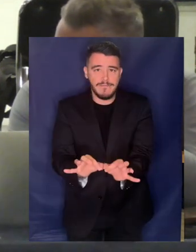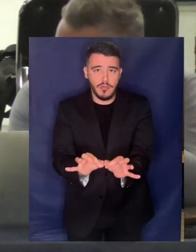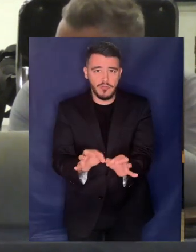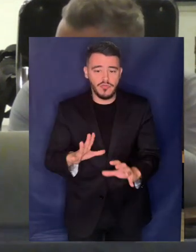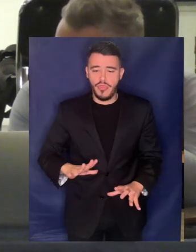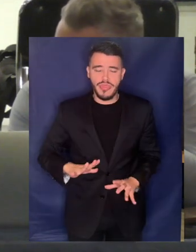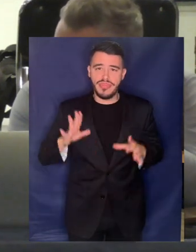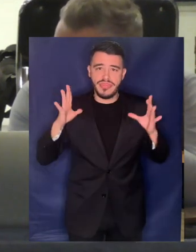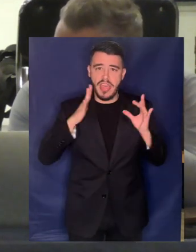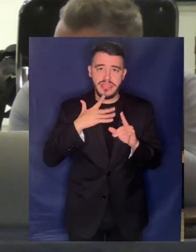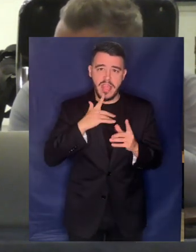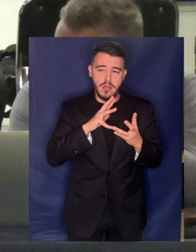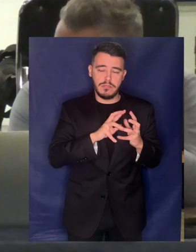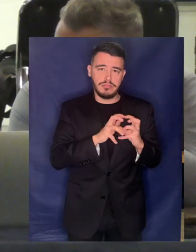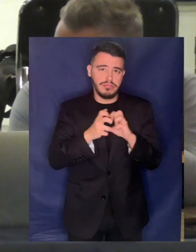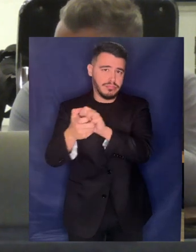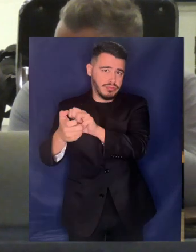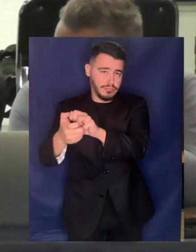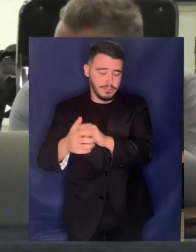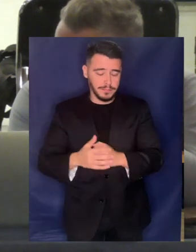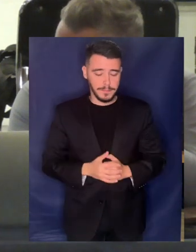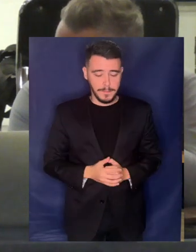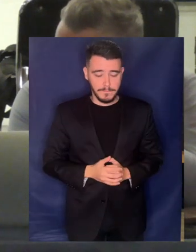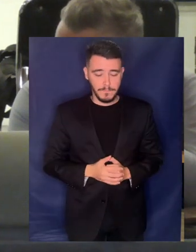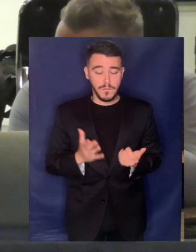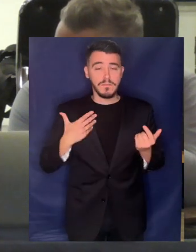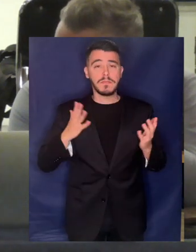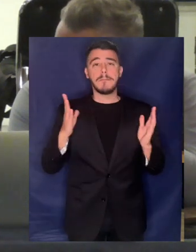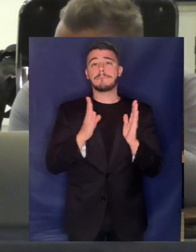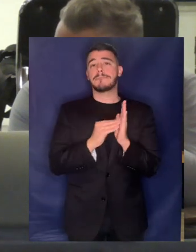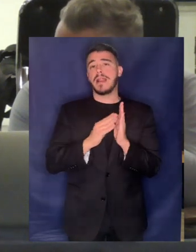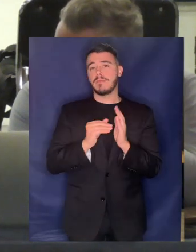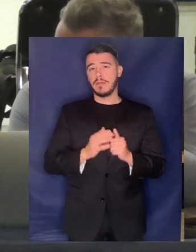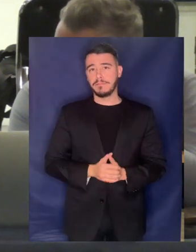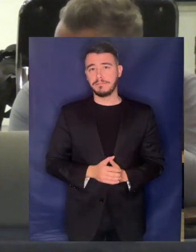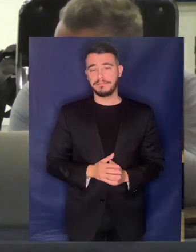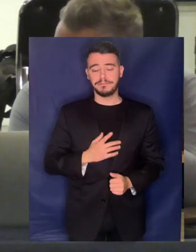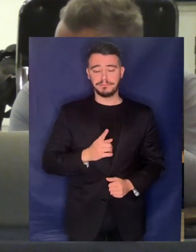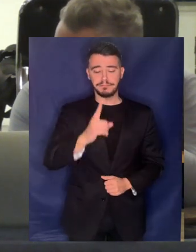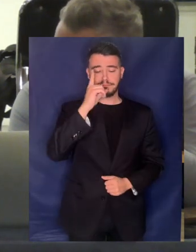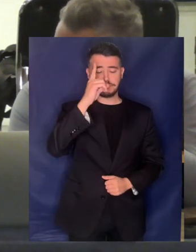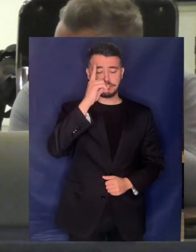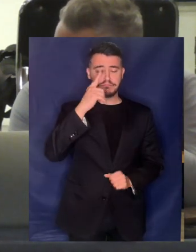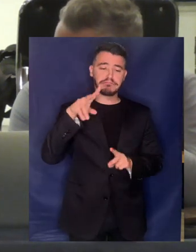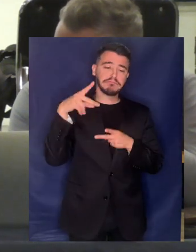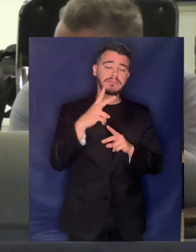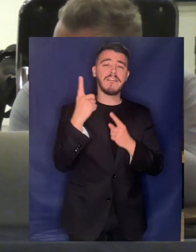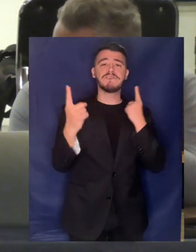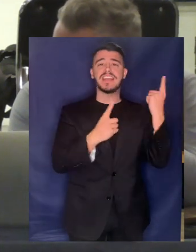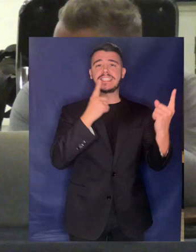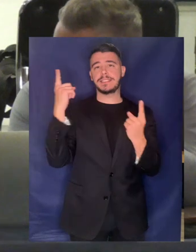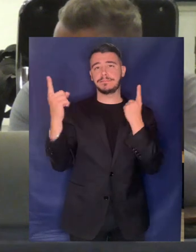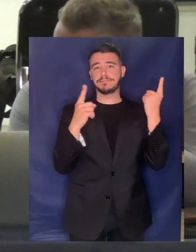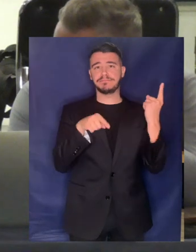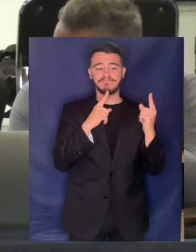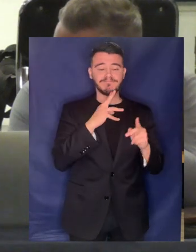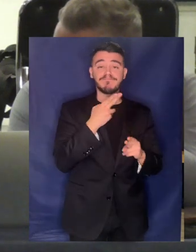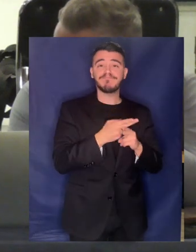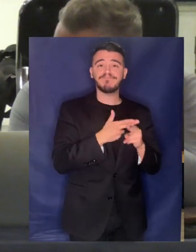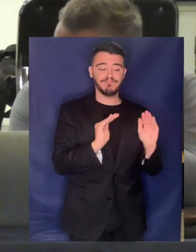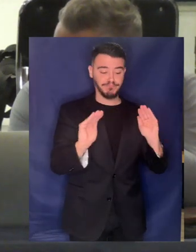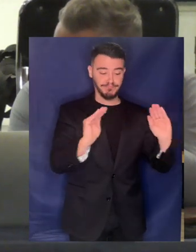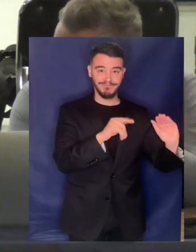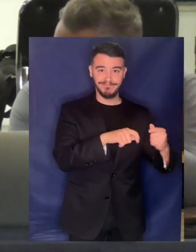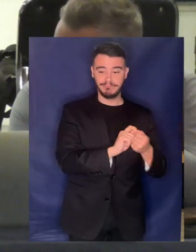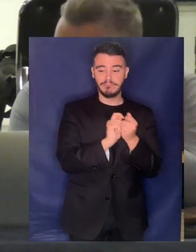διατύπωσης Αν το φυσικό μονοπόλιο ενός πόρου που είναι απαραίτητος για τη ζωή περιέλθει σε